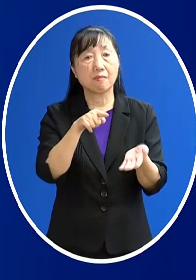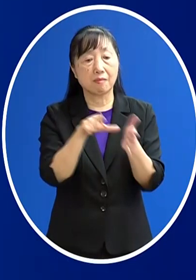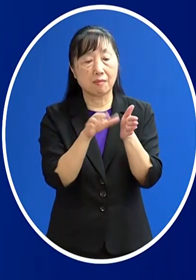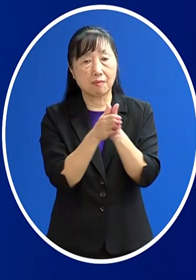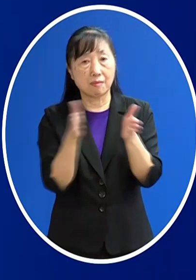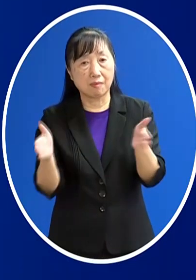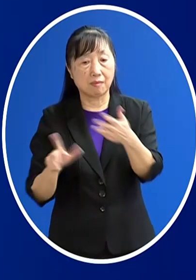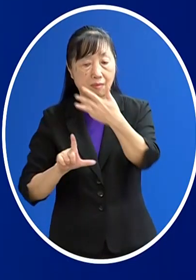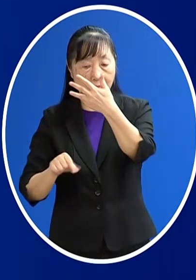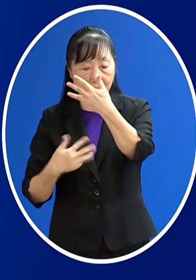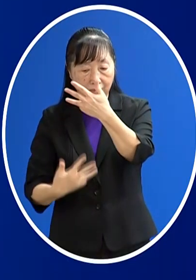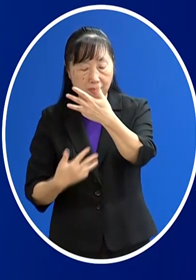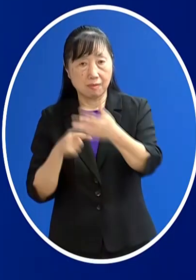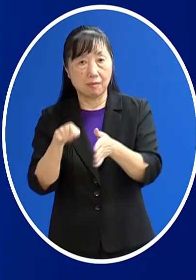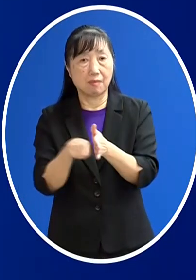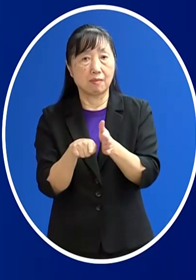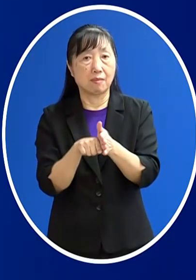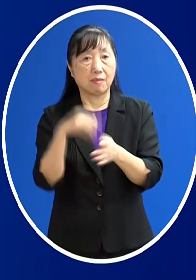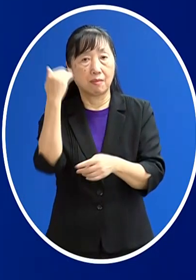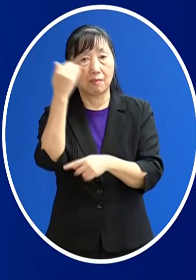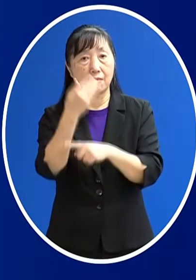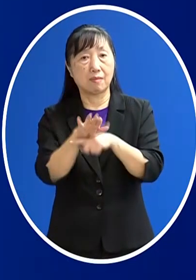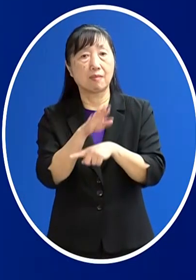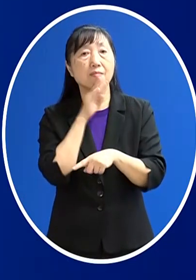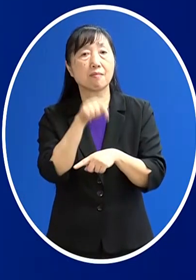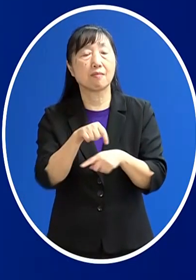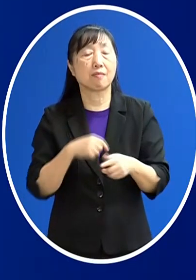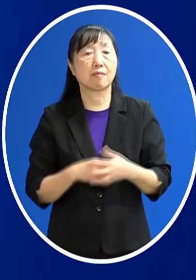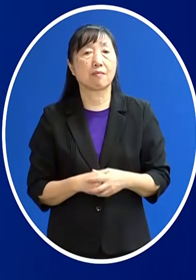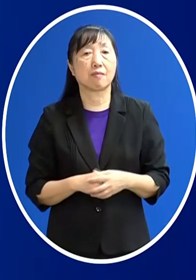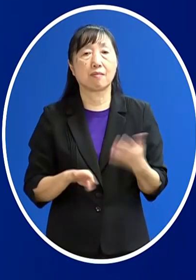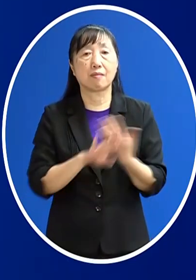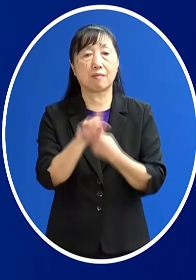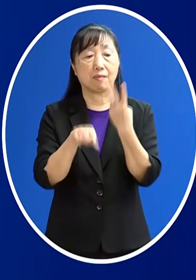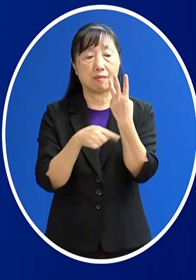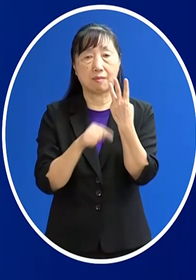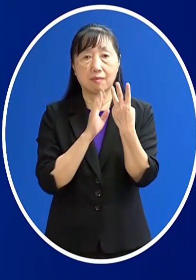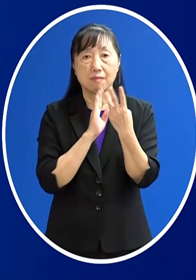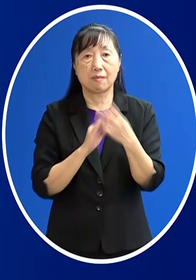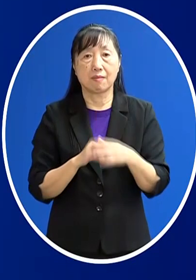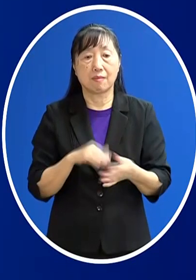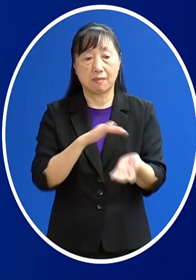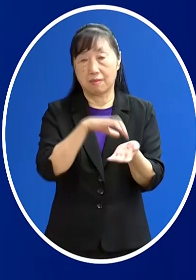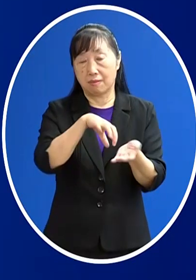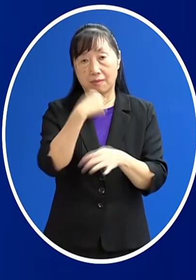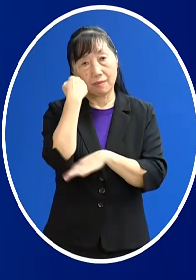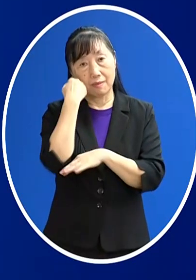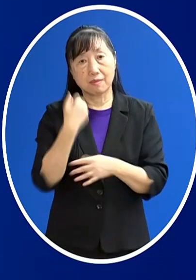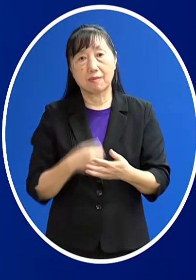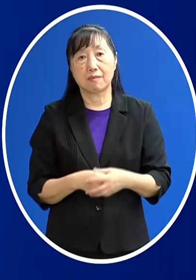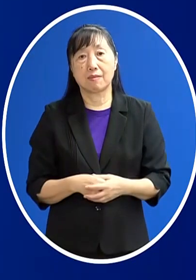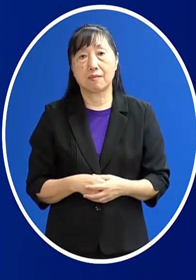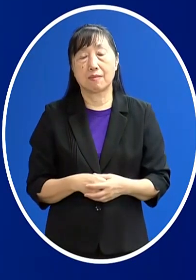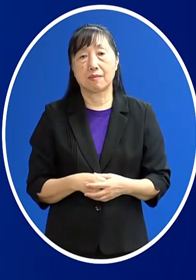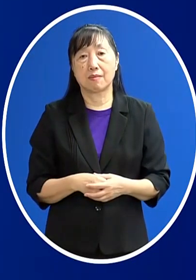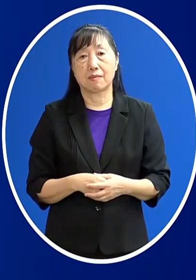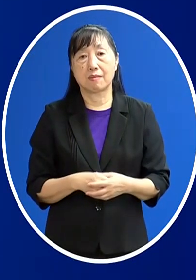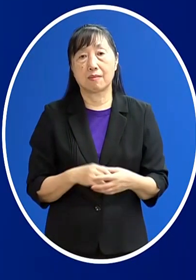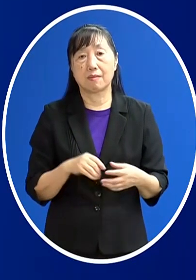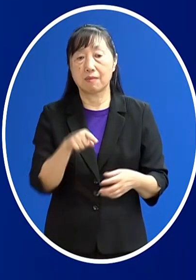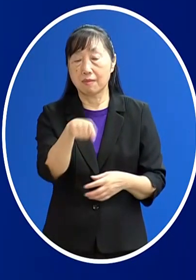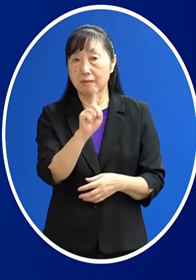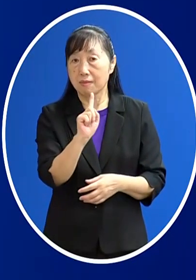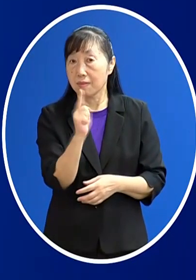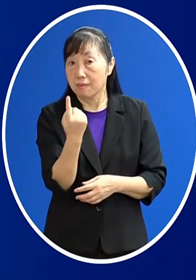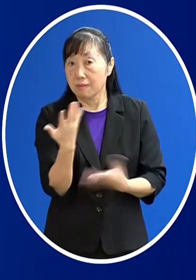段時間 8月8號的時候 還是過世那其他3位的話 那住院的相關的這個原因